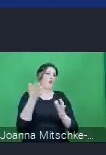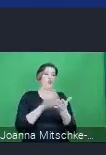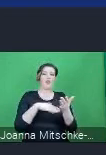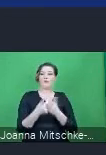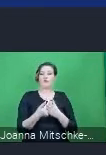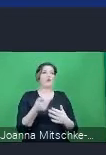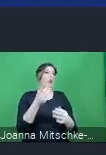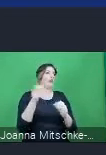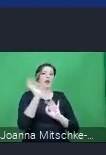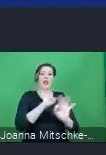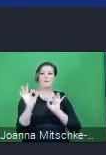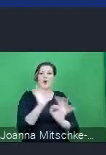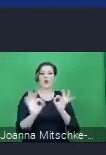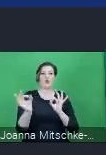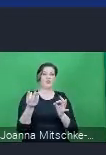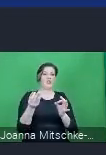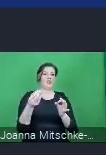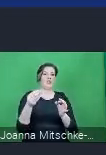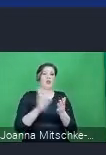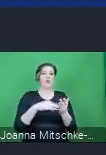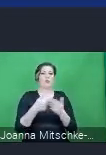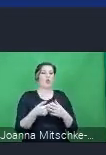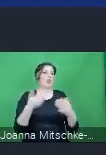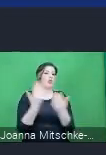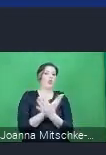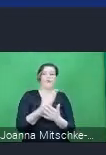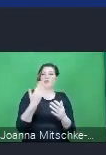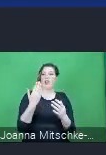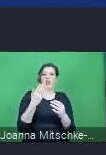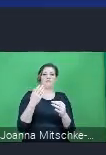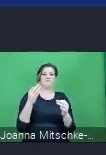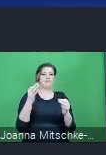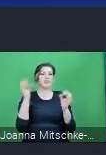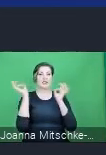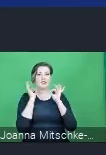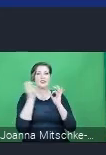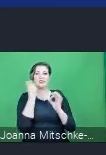innych inicjatyw, które są związane z ochroną powietrza.